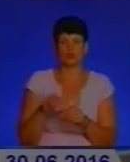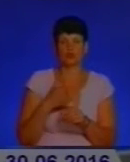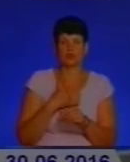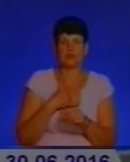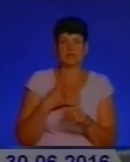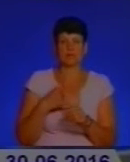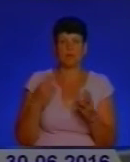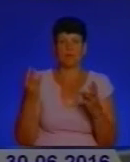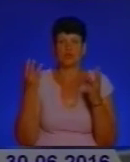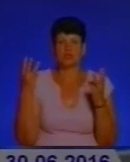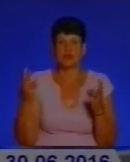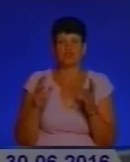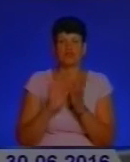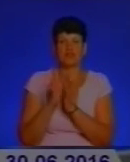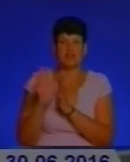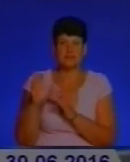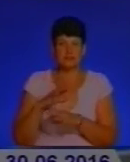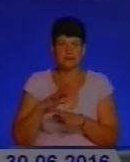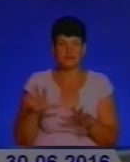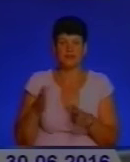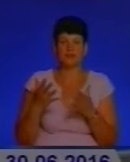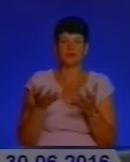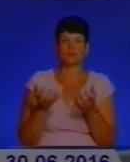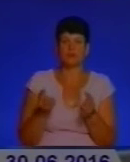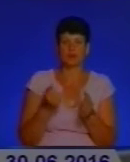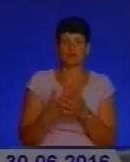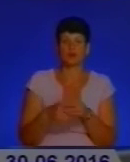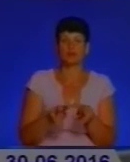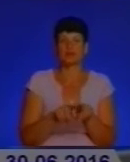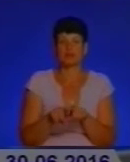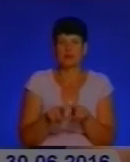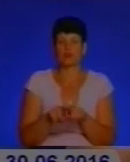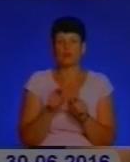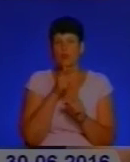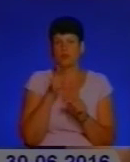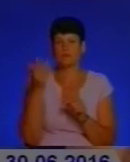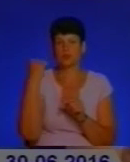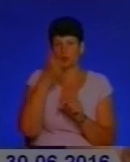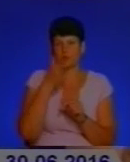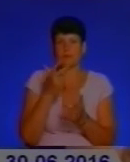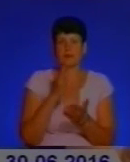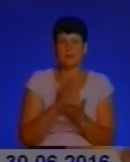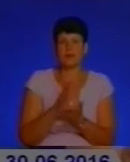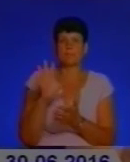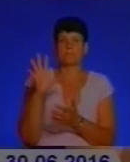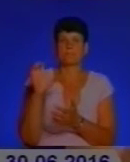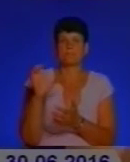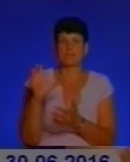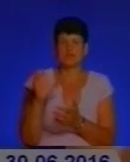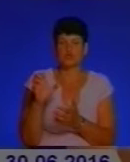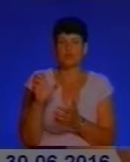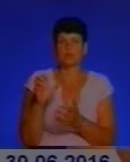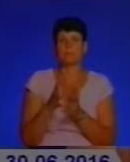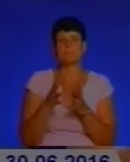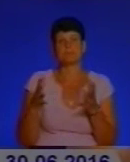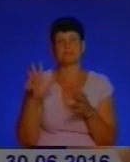пожежі в лісах. Якщо брати по аналогії з минулим роком, то ми маємо представити собі 500, більше